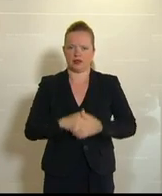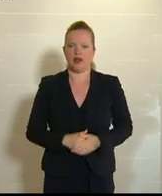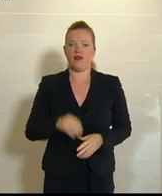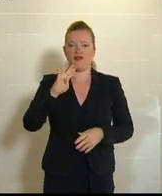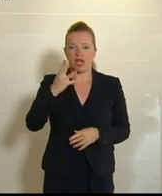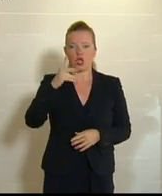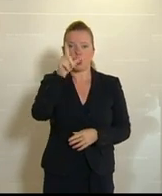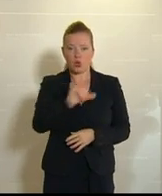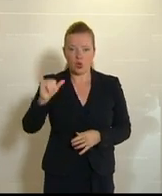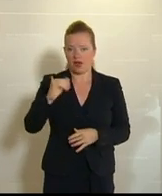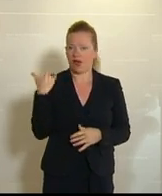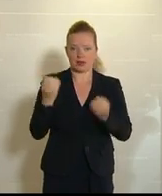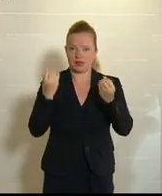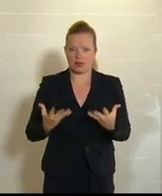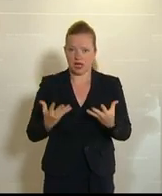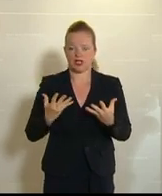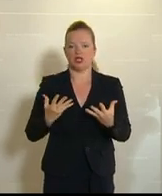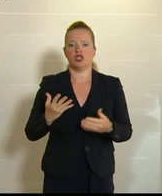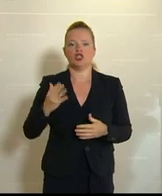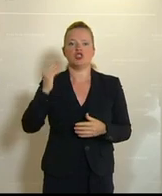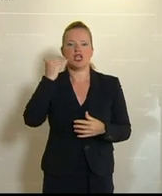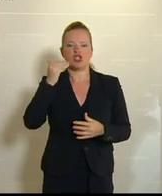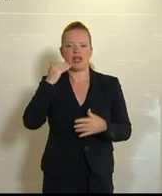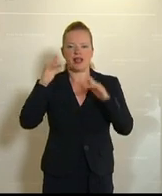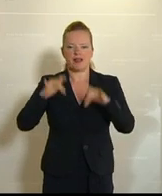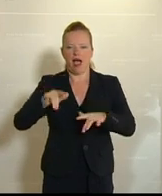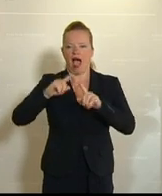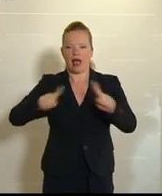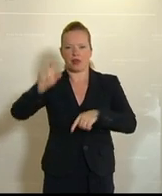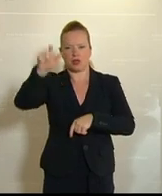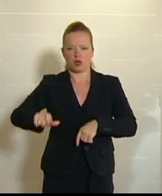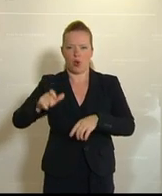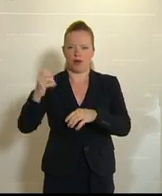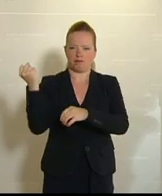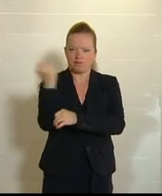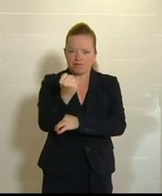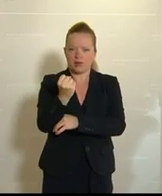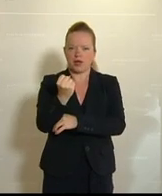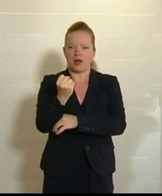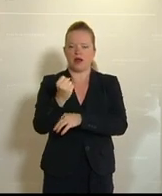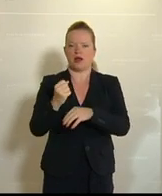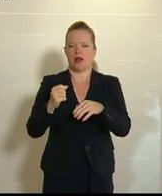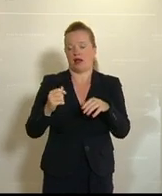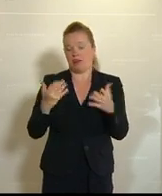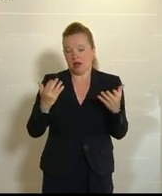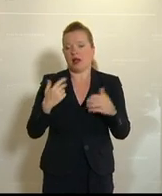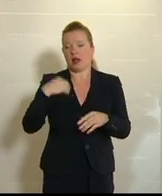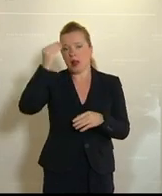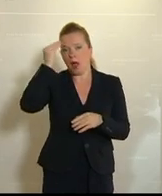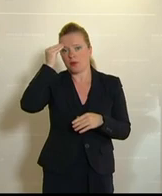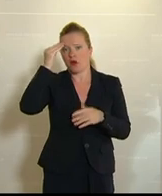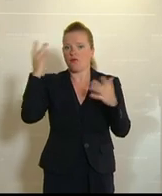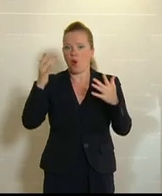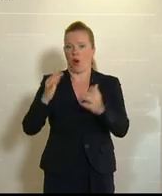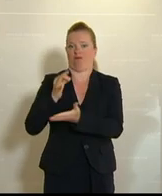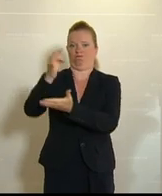Juli, die Hinrichtung eines Tschetschenen durch einen anderen eben solchen. Nicht, wie man vielleicht meinen möchte, meine Damen und Herren, in Großny.